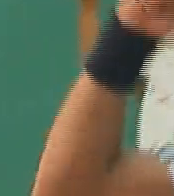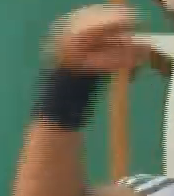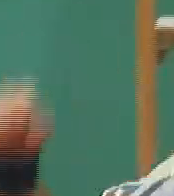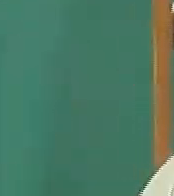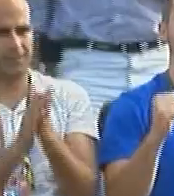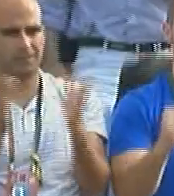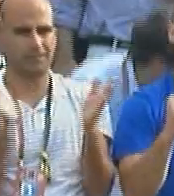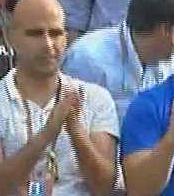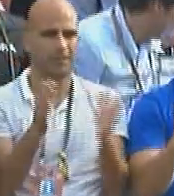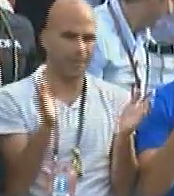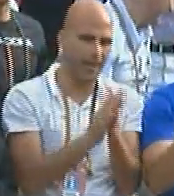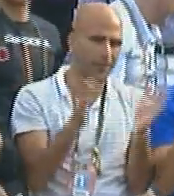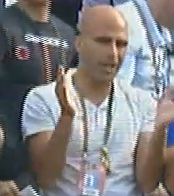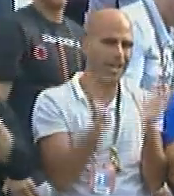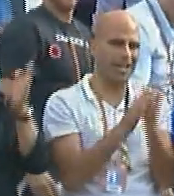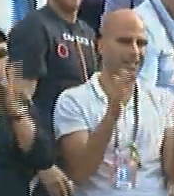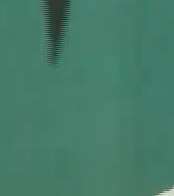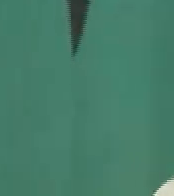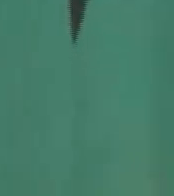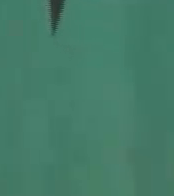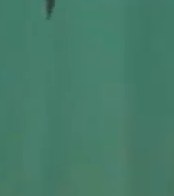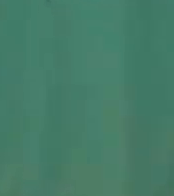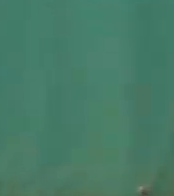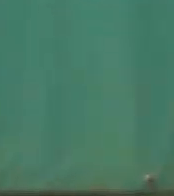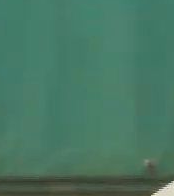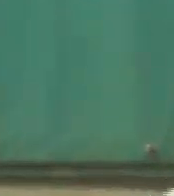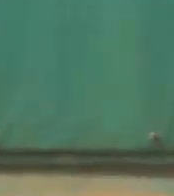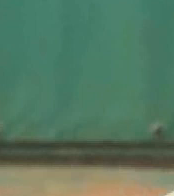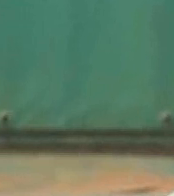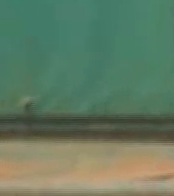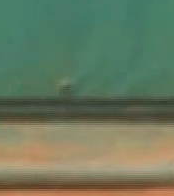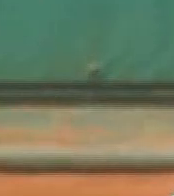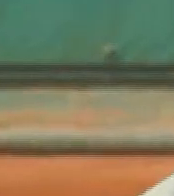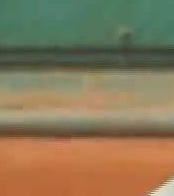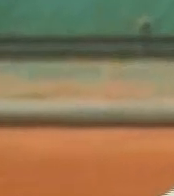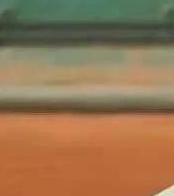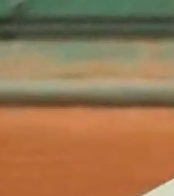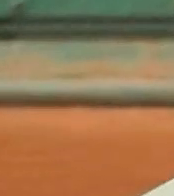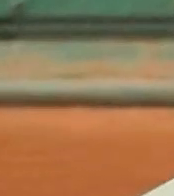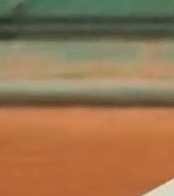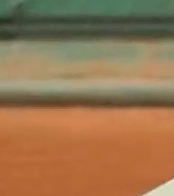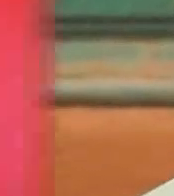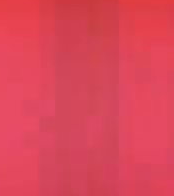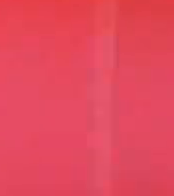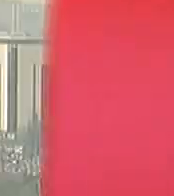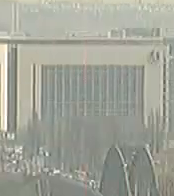Odbranu titula na turniru u Dubaju, Novog Đoković počinje susretom sa Špancem Lopesom. Danas igri trojitski prociv Šitlera.